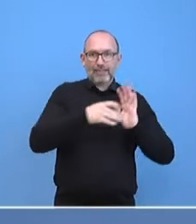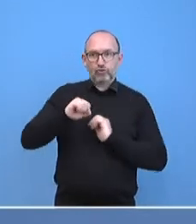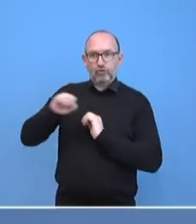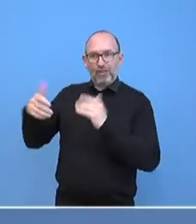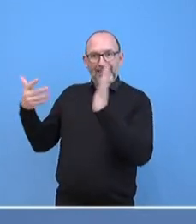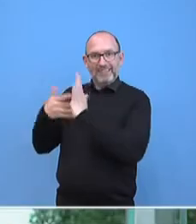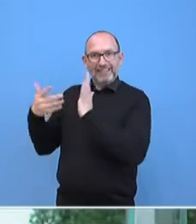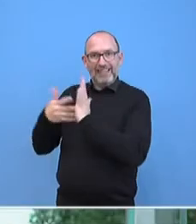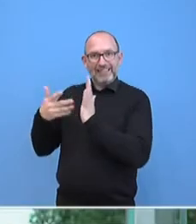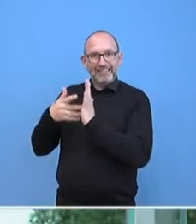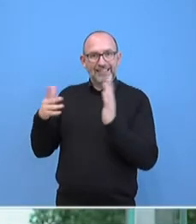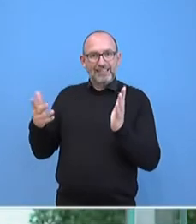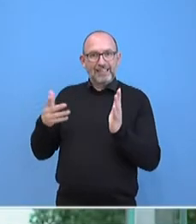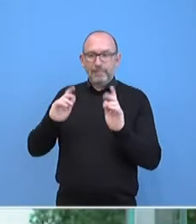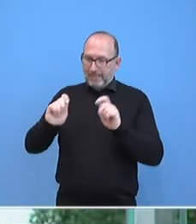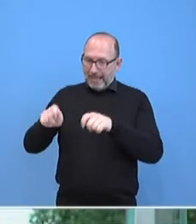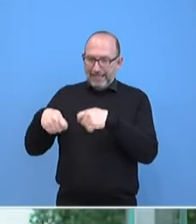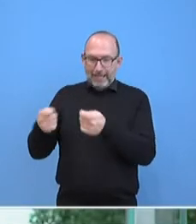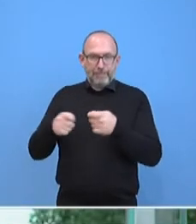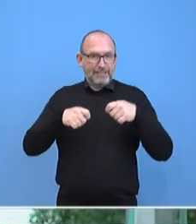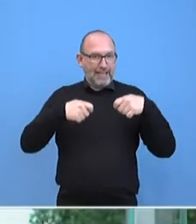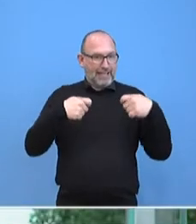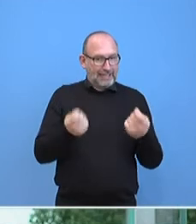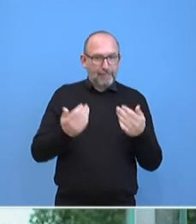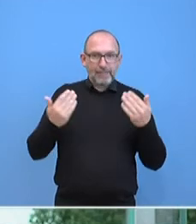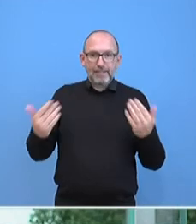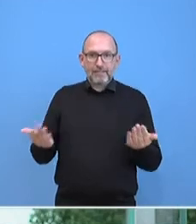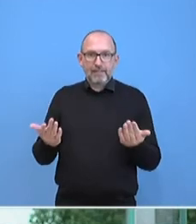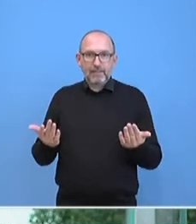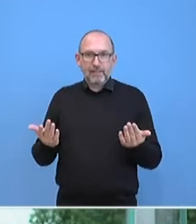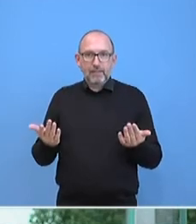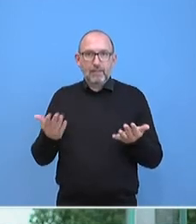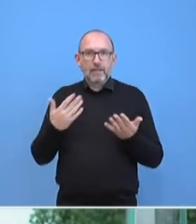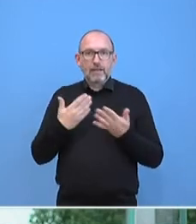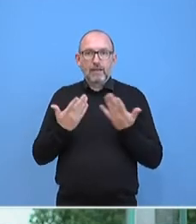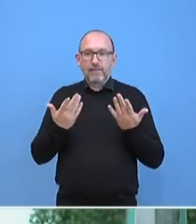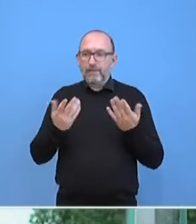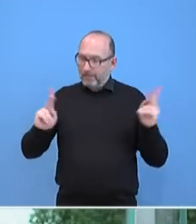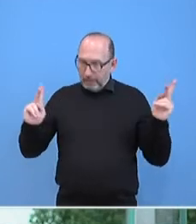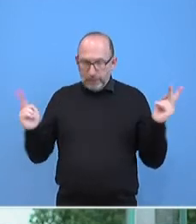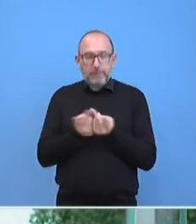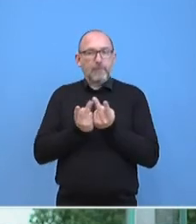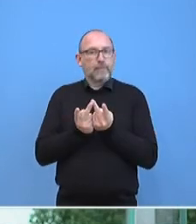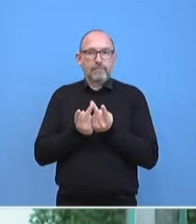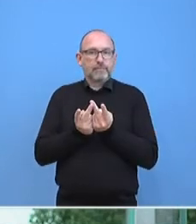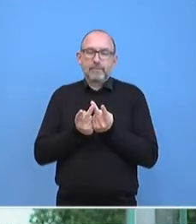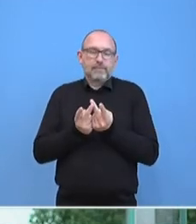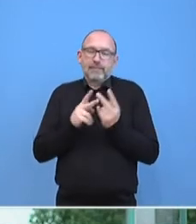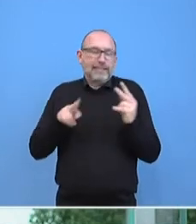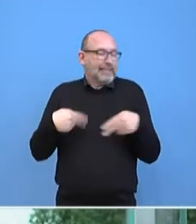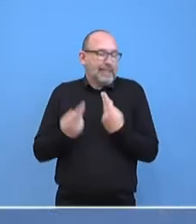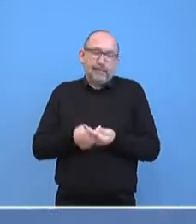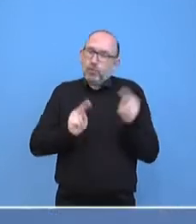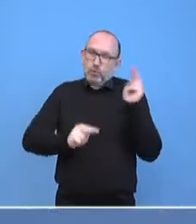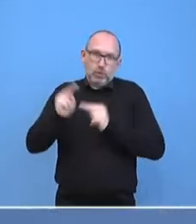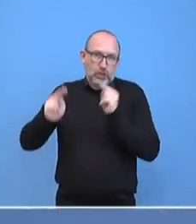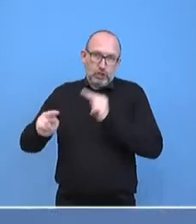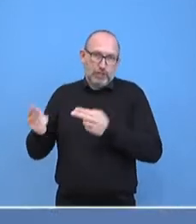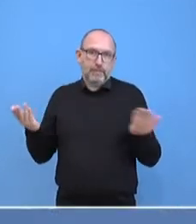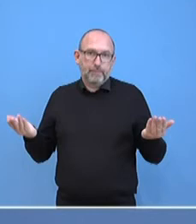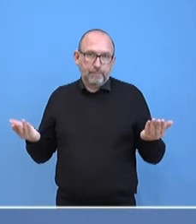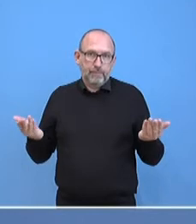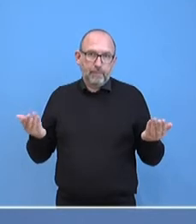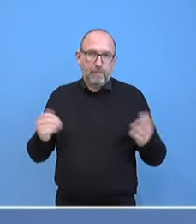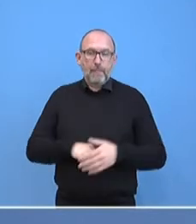in ihrer Aussagefähigkeit, in ihrer Einsatzfähigkeit keineswegs sozusagen identisch sind. Da gibt es Unterschiede und nichtsdestotrotz